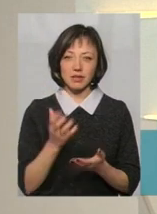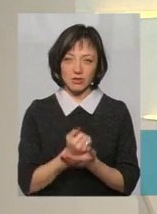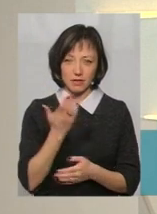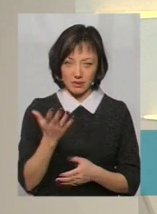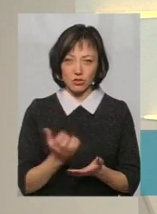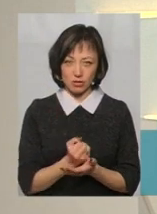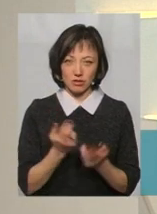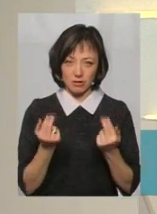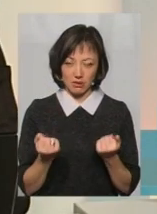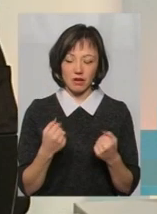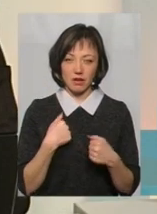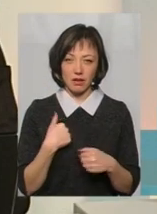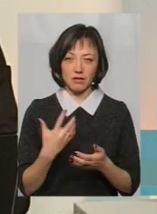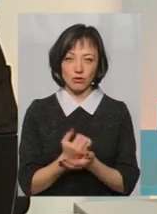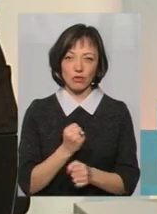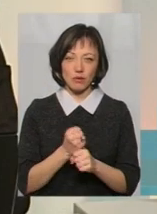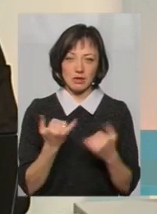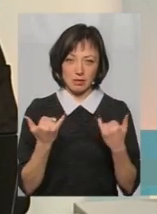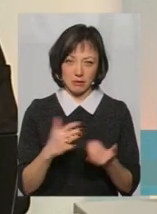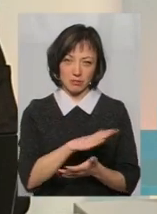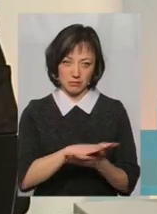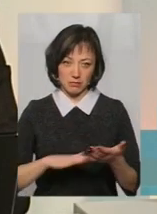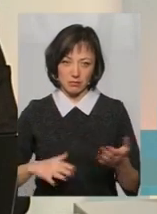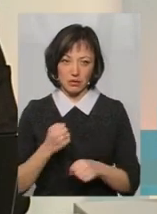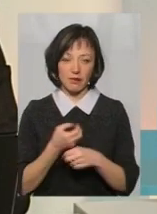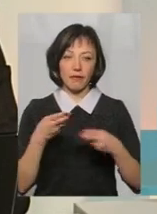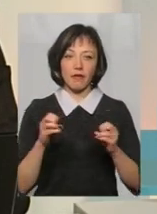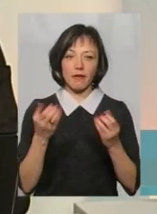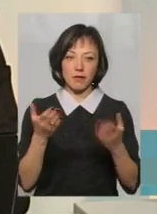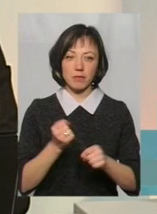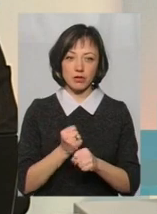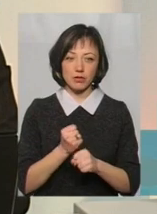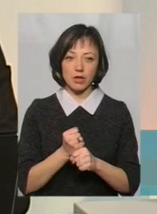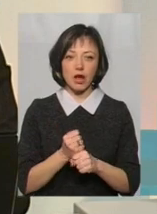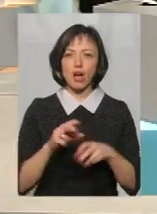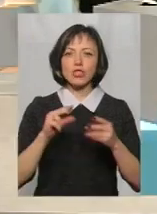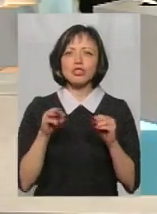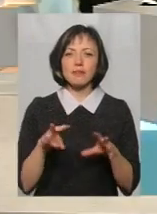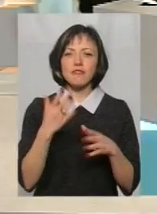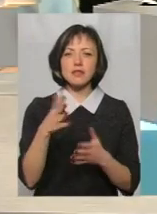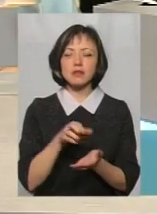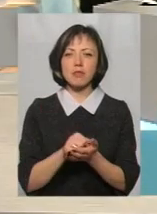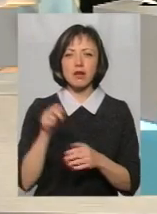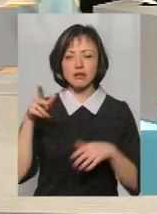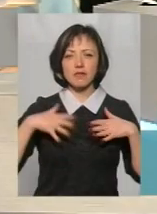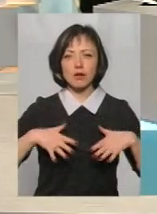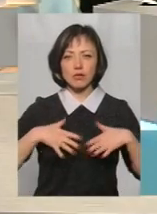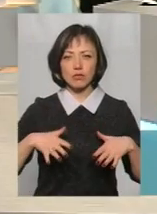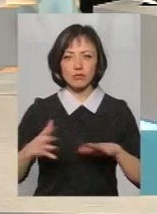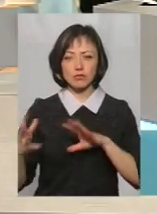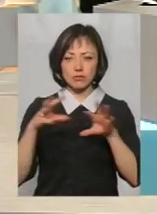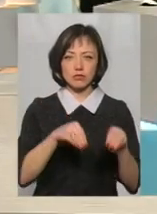роботу? Да. І зараз на ній працюєте, де ви працюєте? А чим ви взагалі, чим ви займалися до